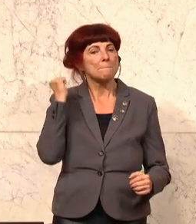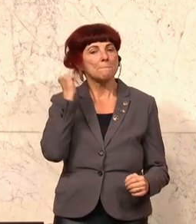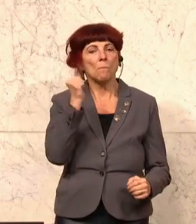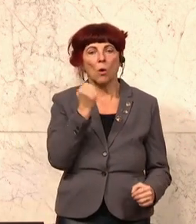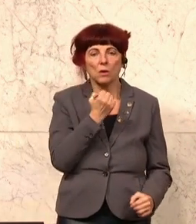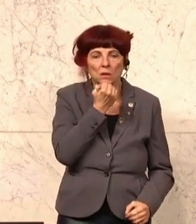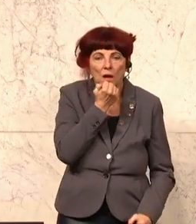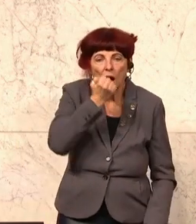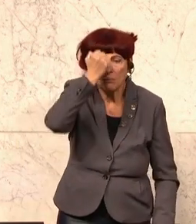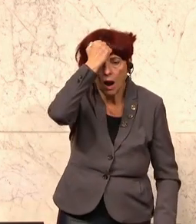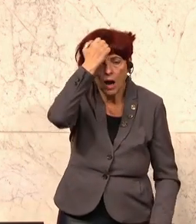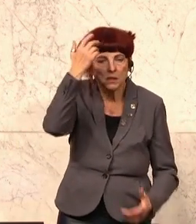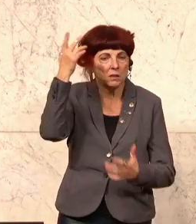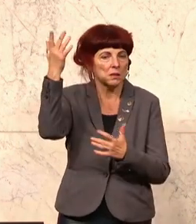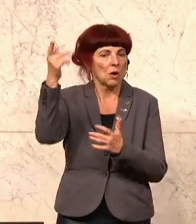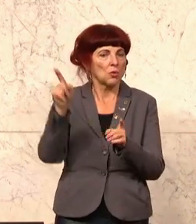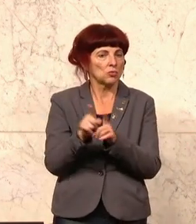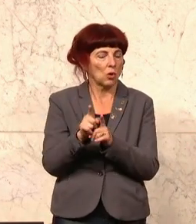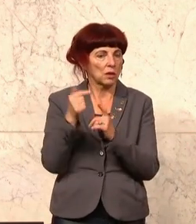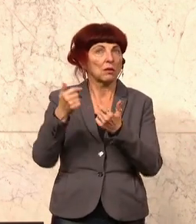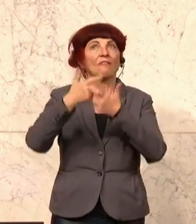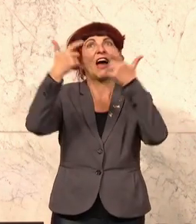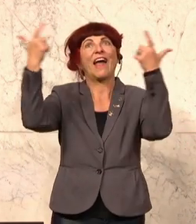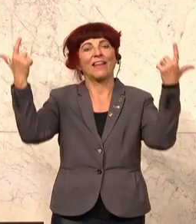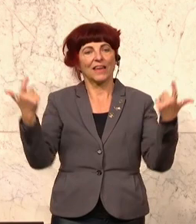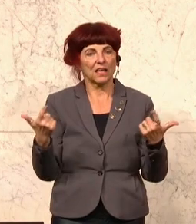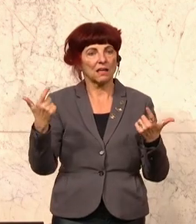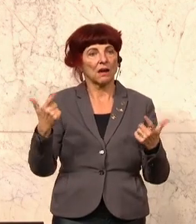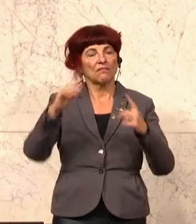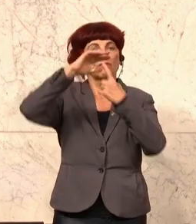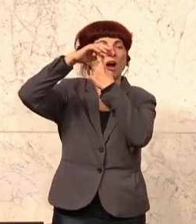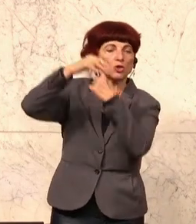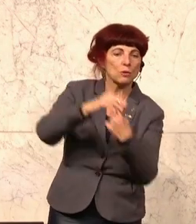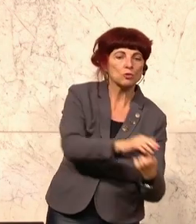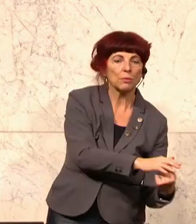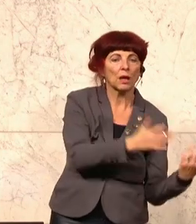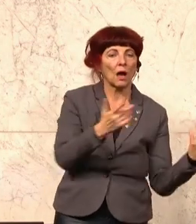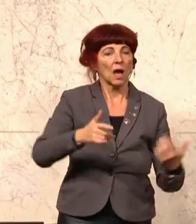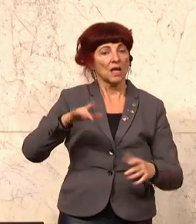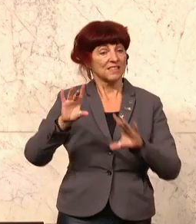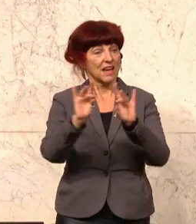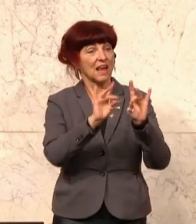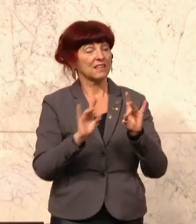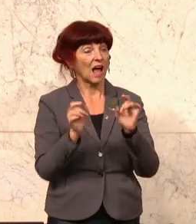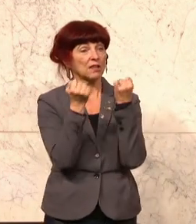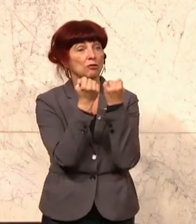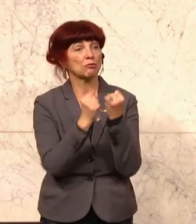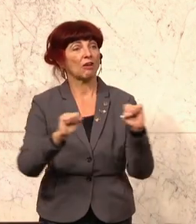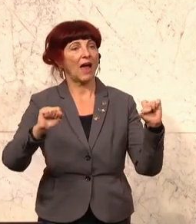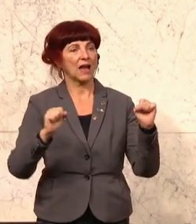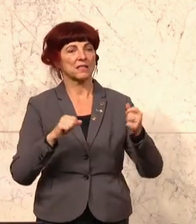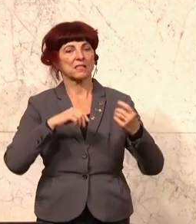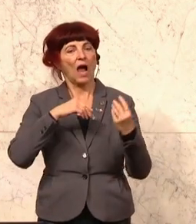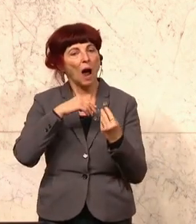Fallschirmspringer glorifiziert, ihre Taten als Freiheitskampf, Widerstand oder dekoloniale Revolution